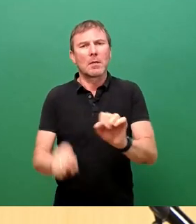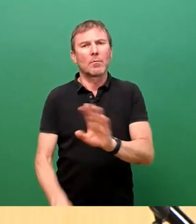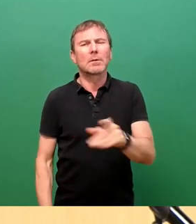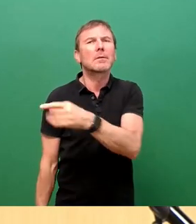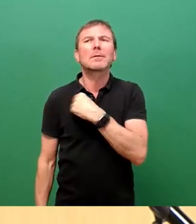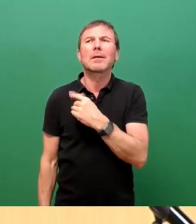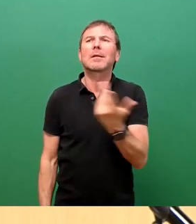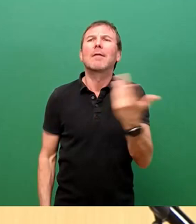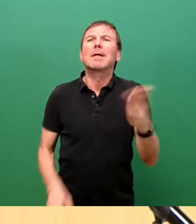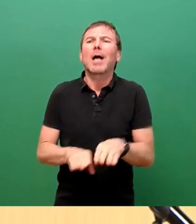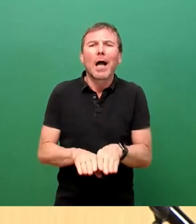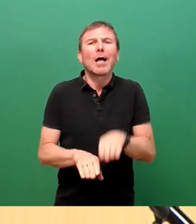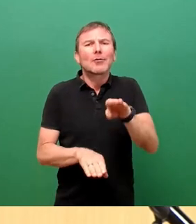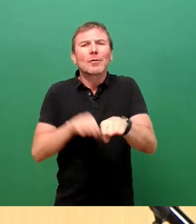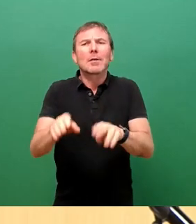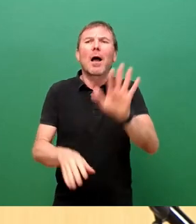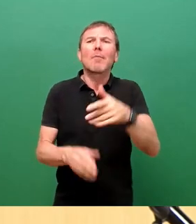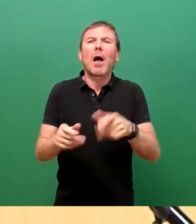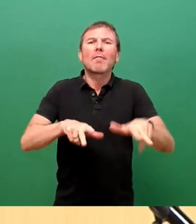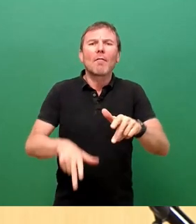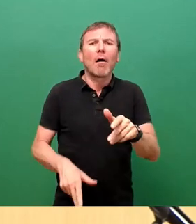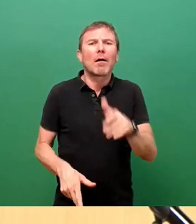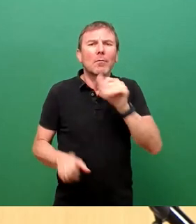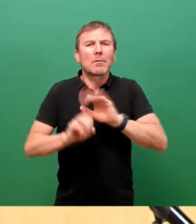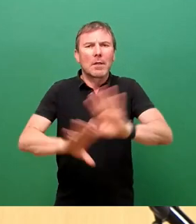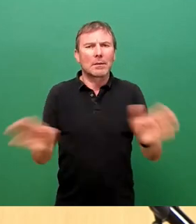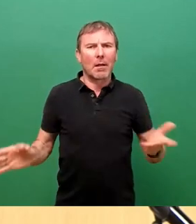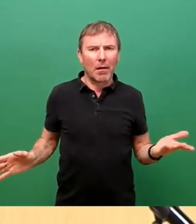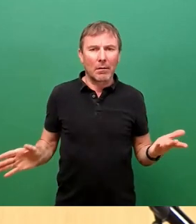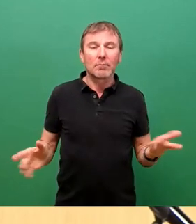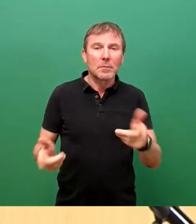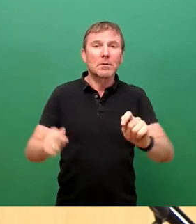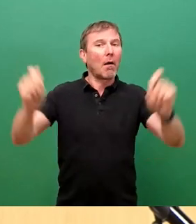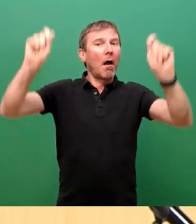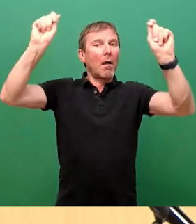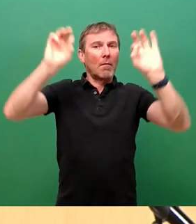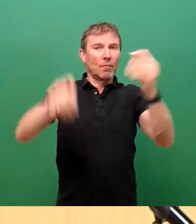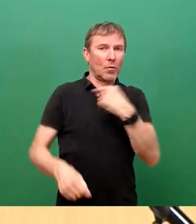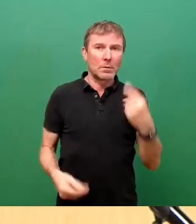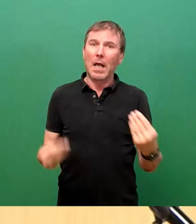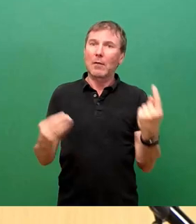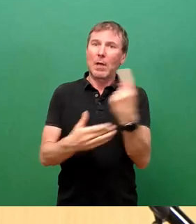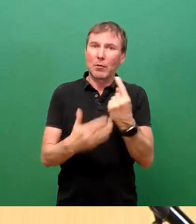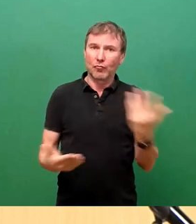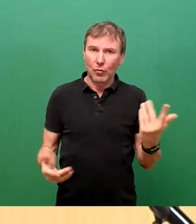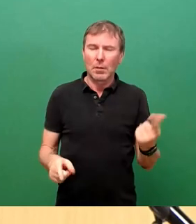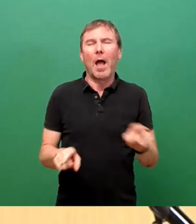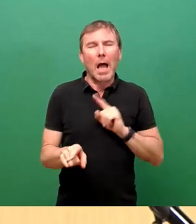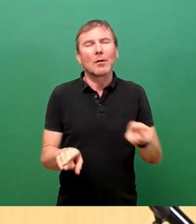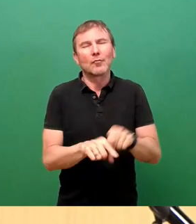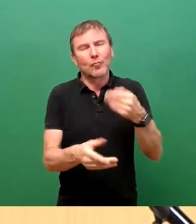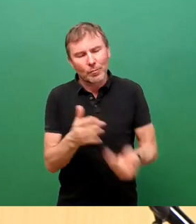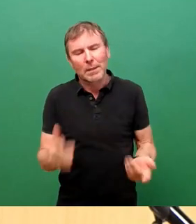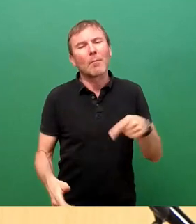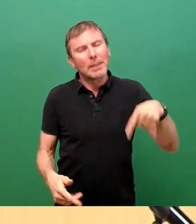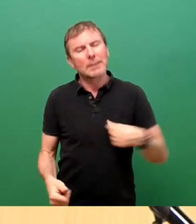Schritte in dem Planverfahren noch gegangen werden müssen. Insofern ist es alarmierend, die aktuelle Stunde kommt einerseits zu spät, aber jetzt machen wir Druck und wir